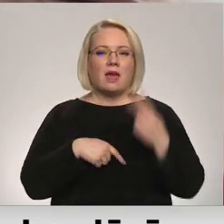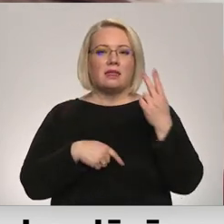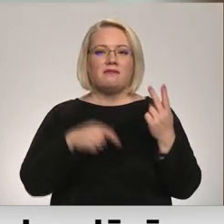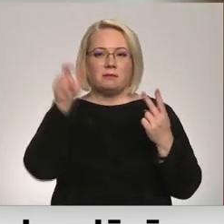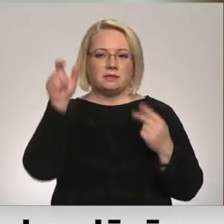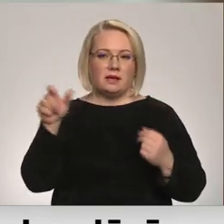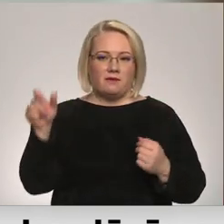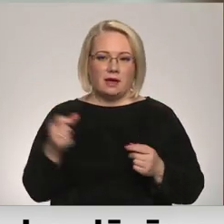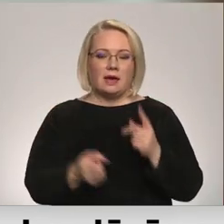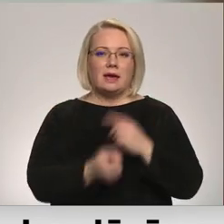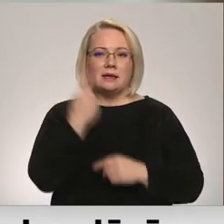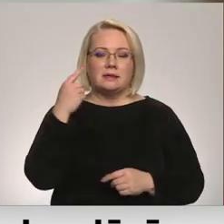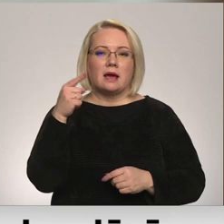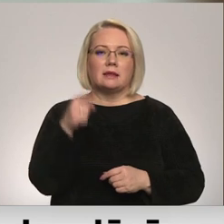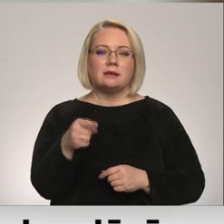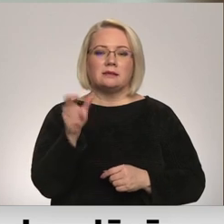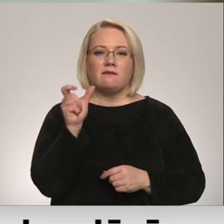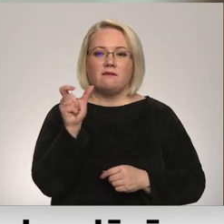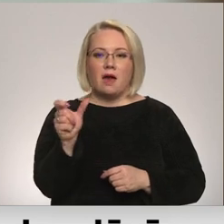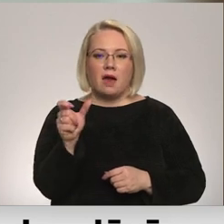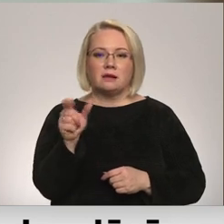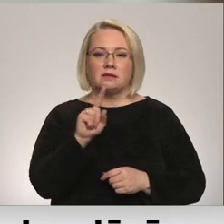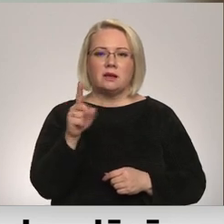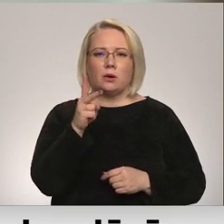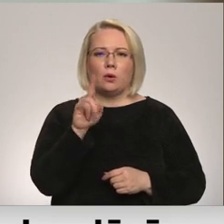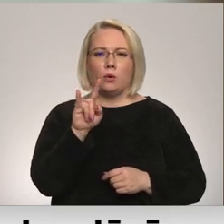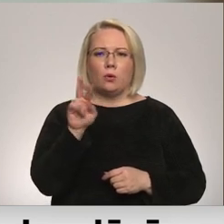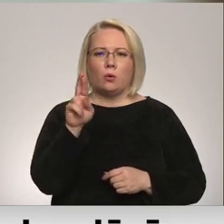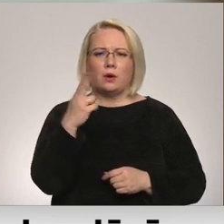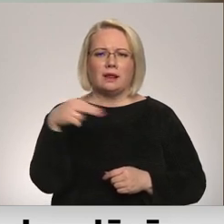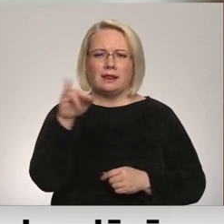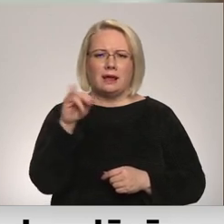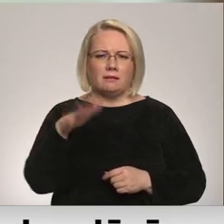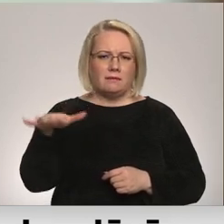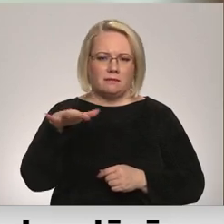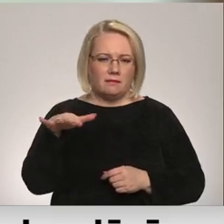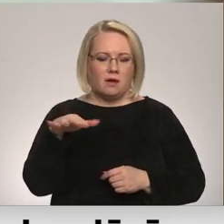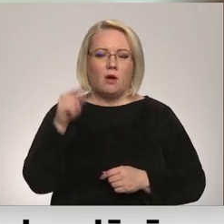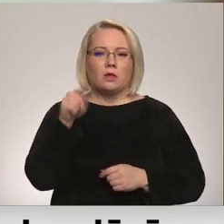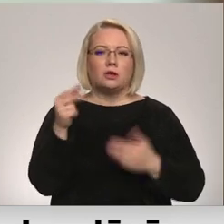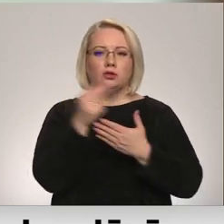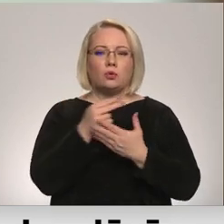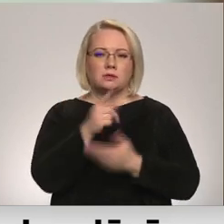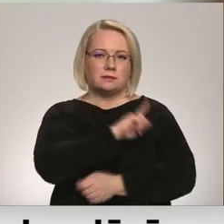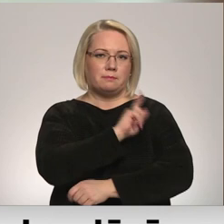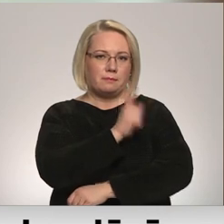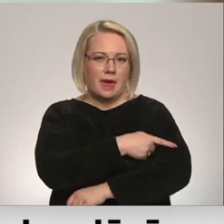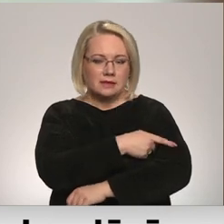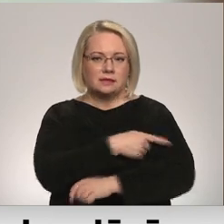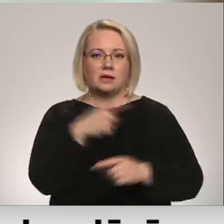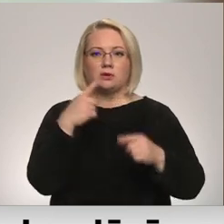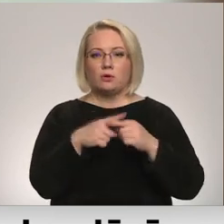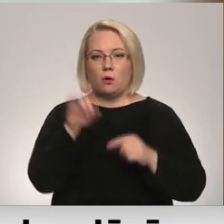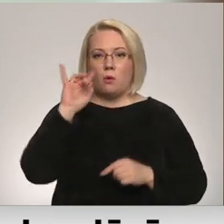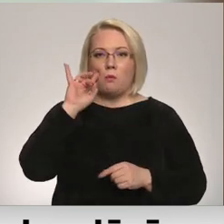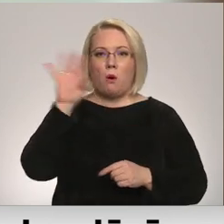personām. Izrādās, ka viņš ir nāk no kurdiem, laikam no kurda rajona, un ka tas nozīmē spēcīgs, un ka tas ir